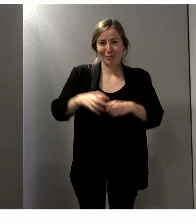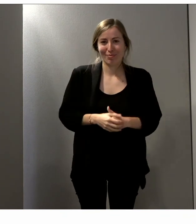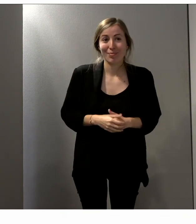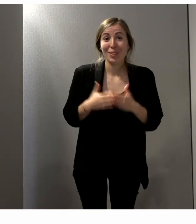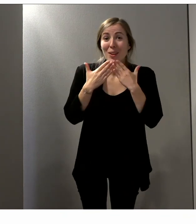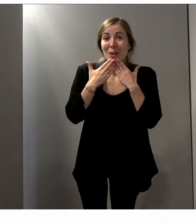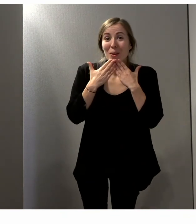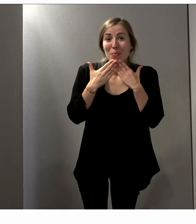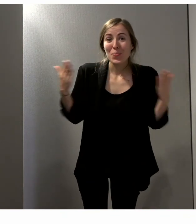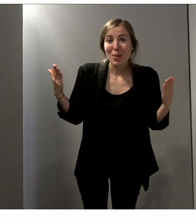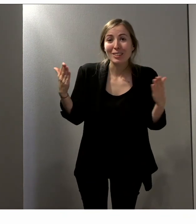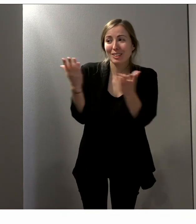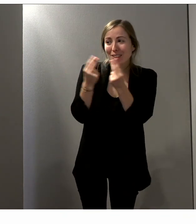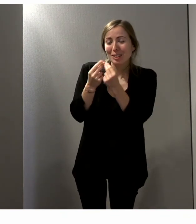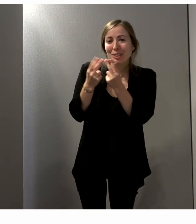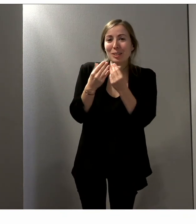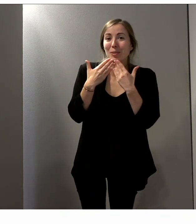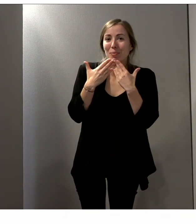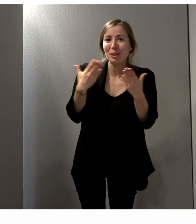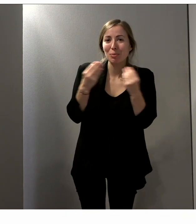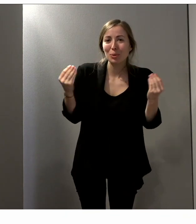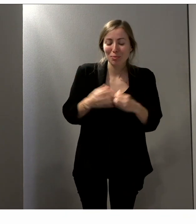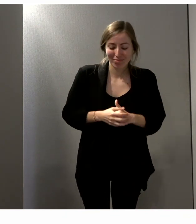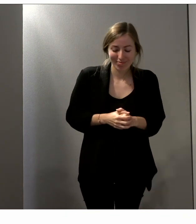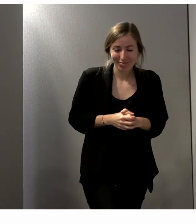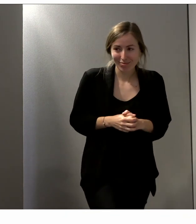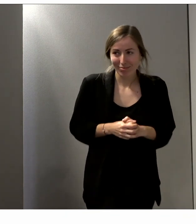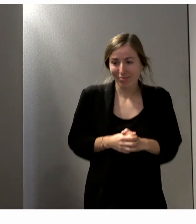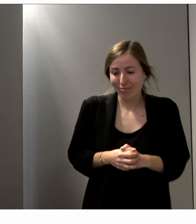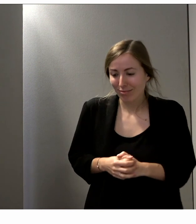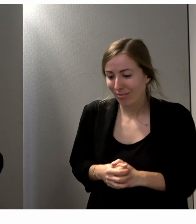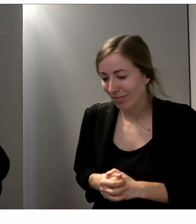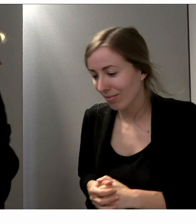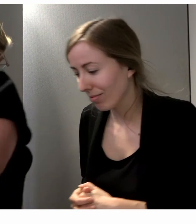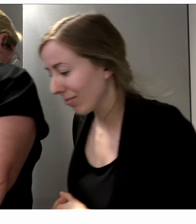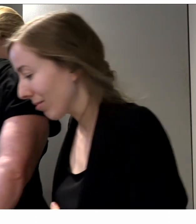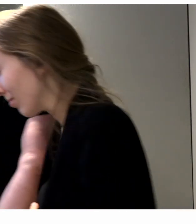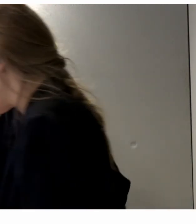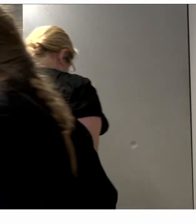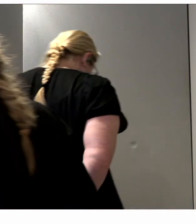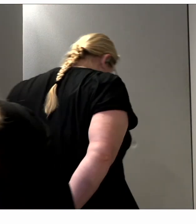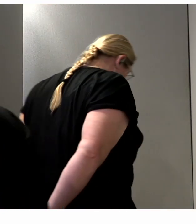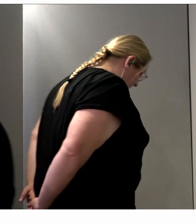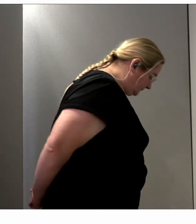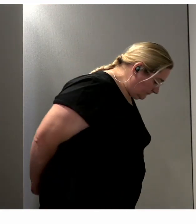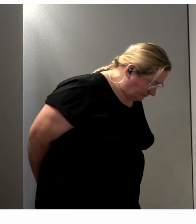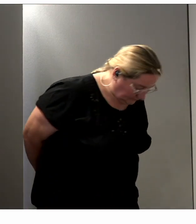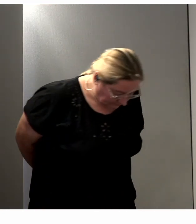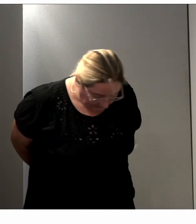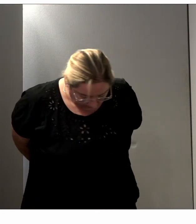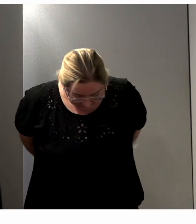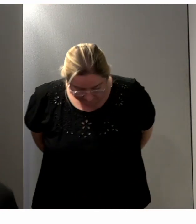Merci pour ces précisions et surtout pour finalement cette bouffée très positive.